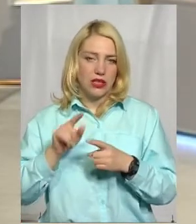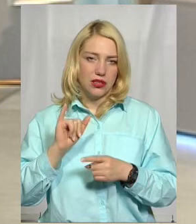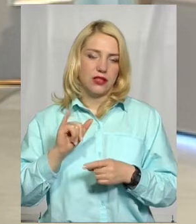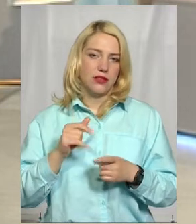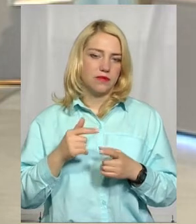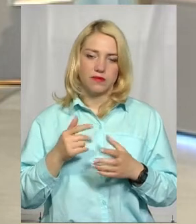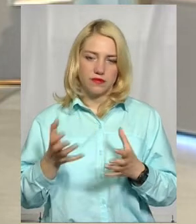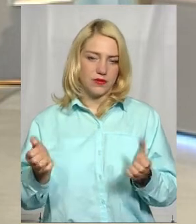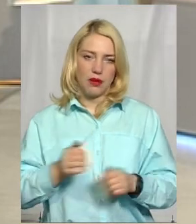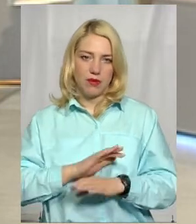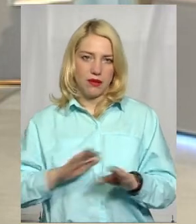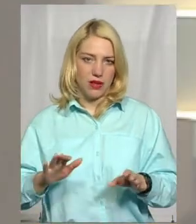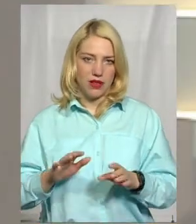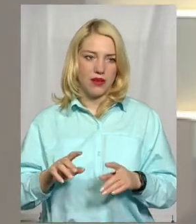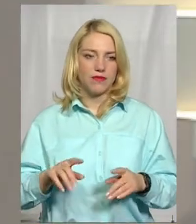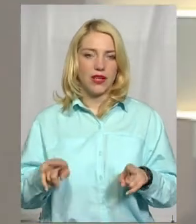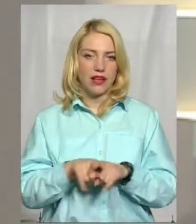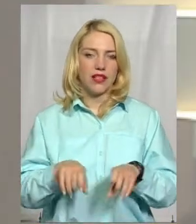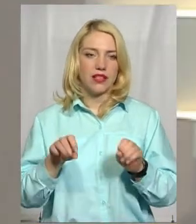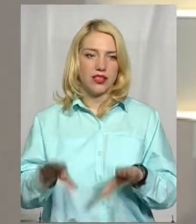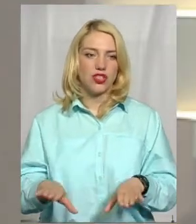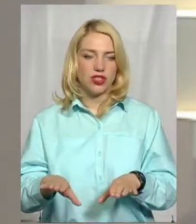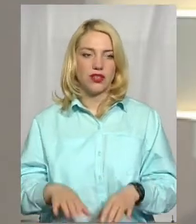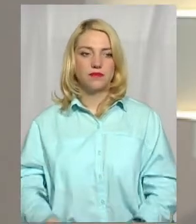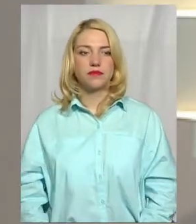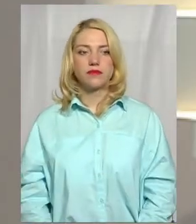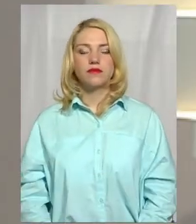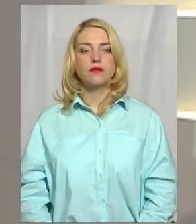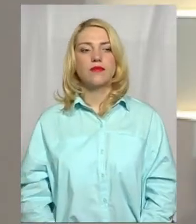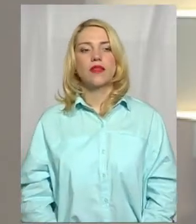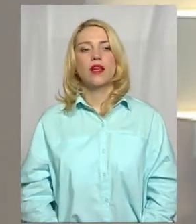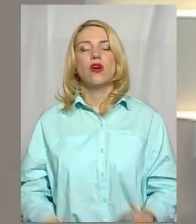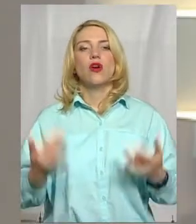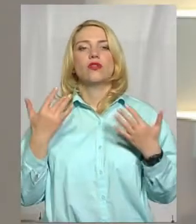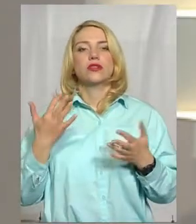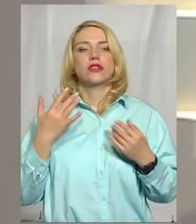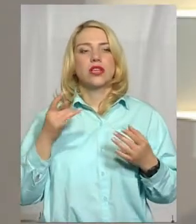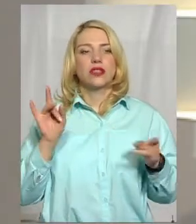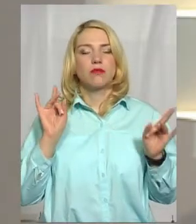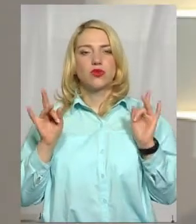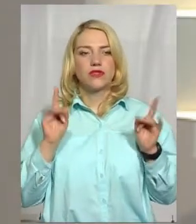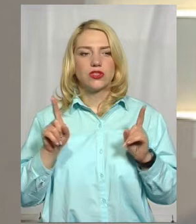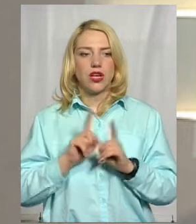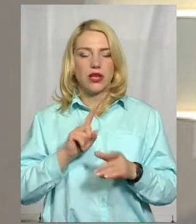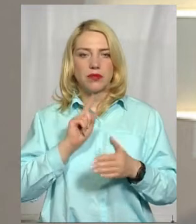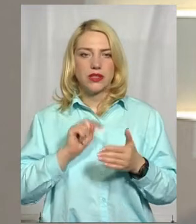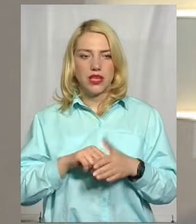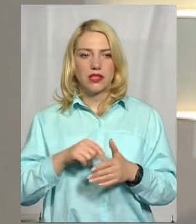обласна адміністрація в той момент не приймала рішення. Оскільки прозвучало таке питання, відволічаємося від